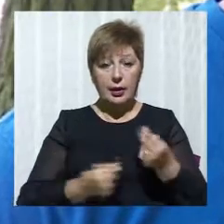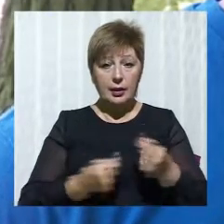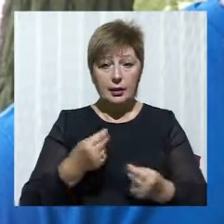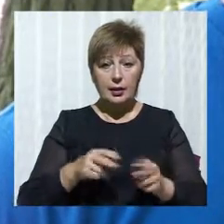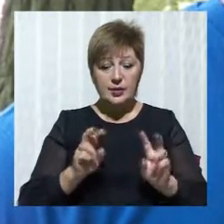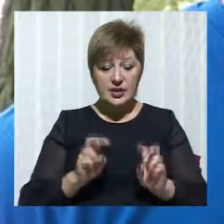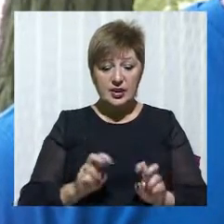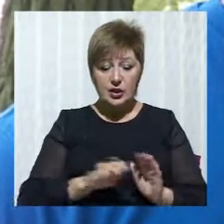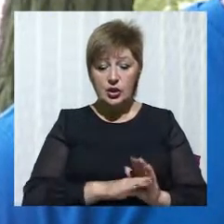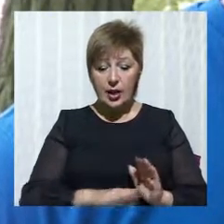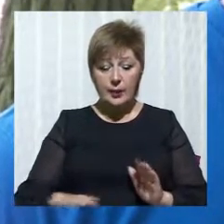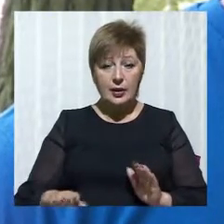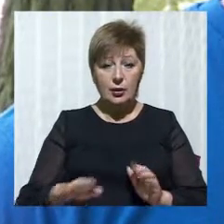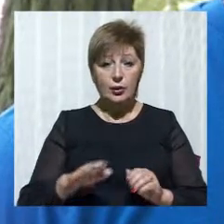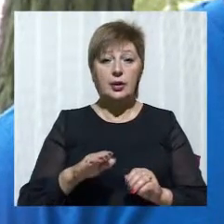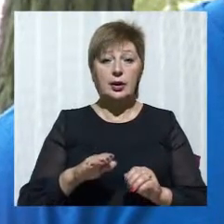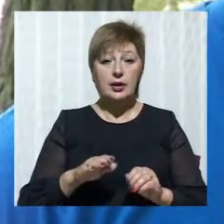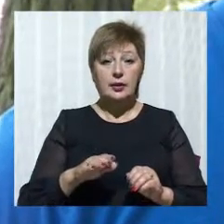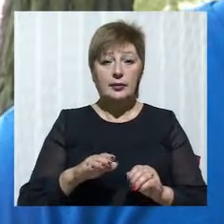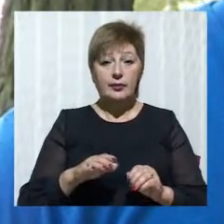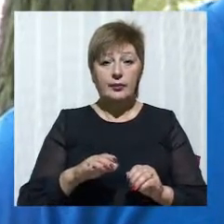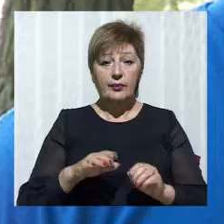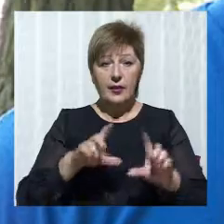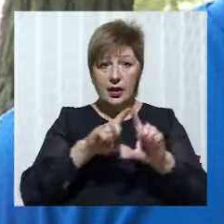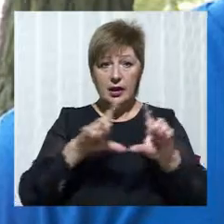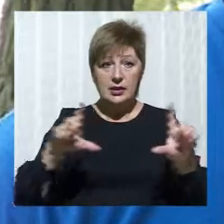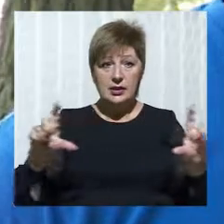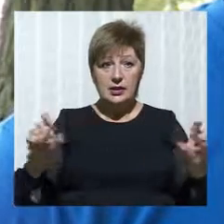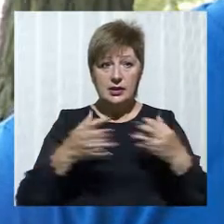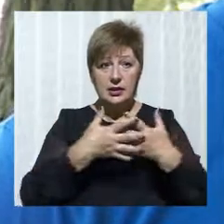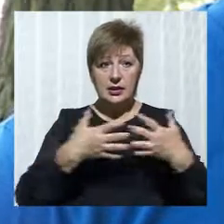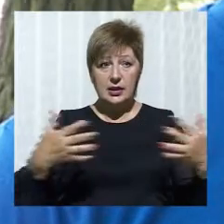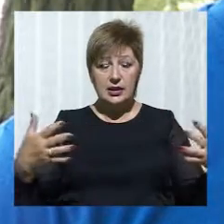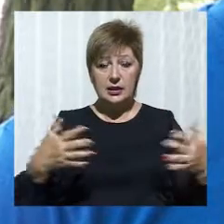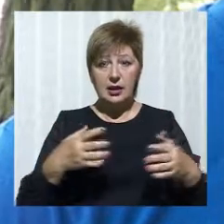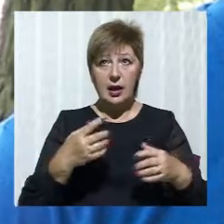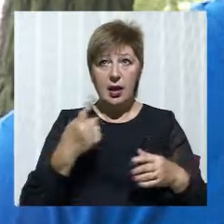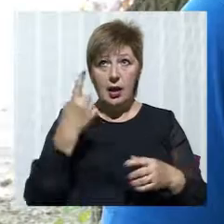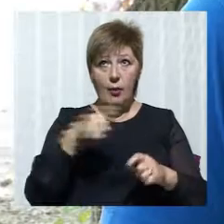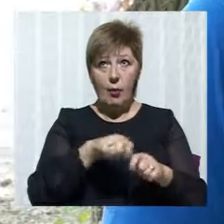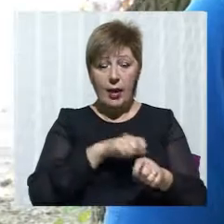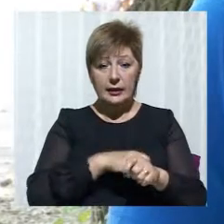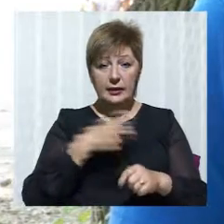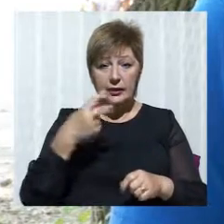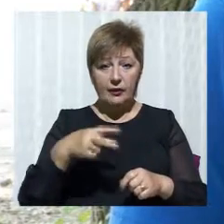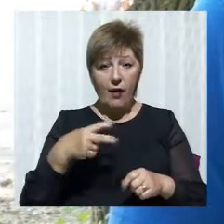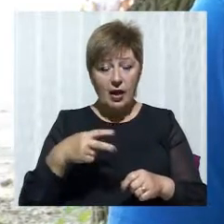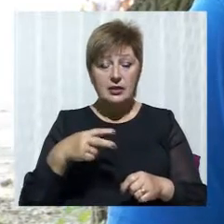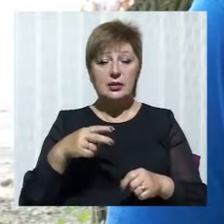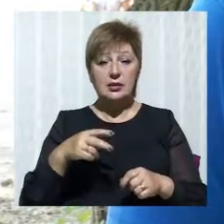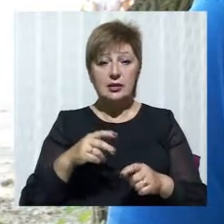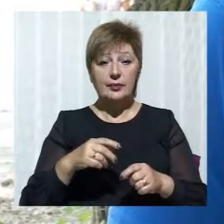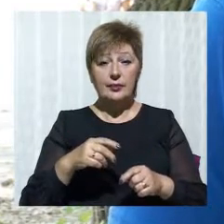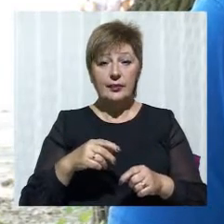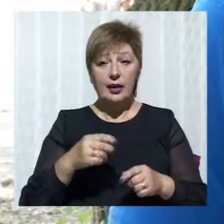підлогі, сітка на рівні метр двадцять сантиметрів. Ми боремося за